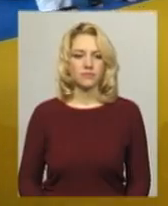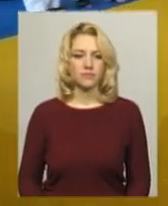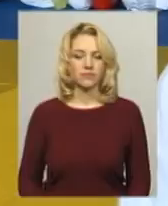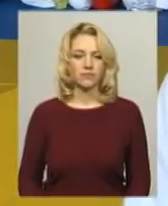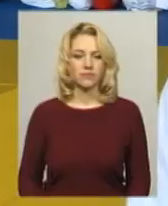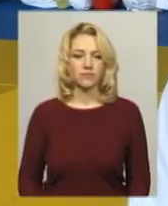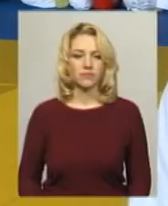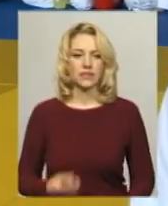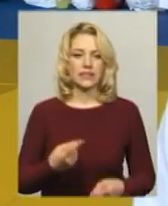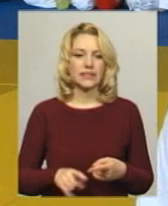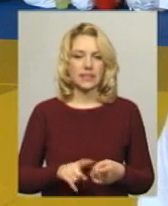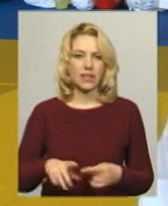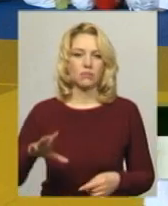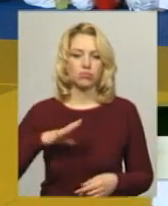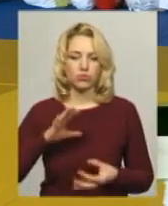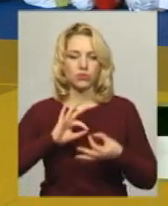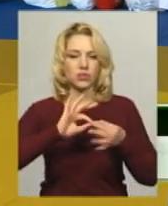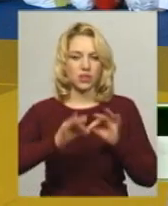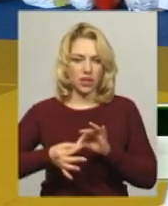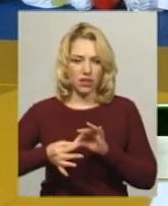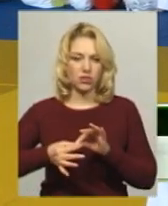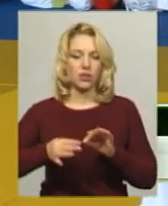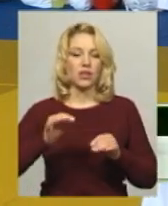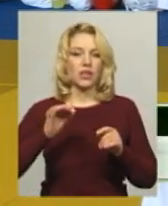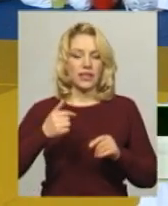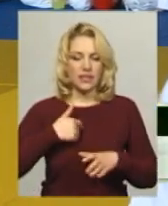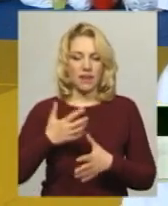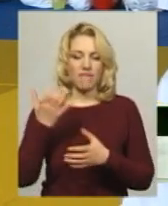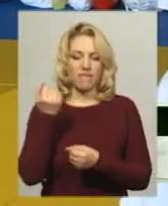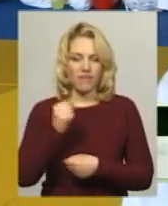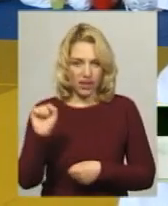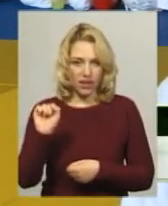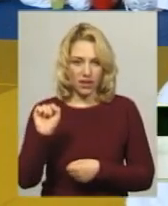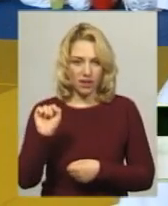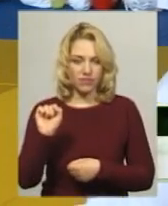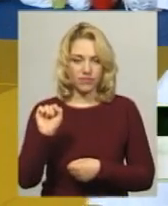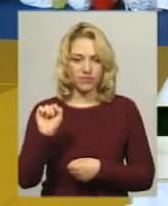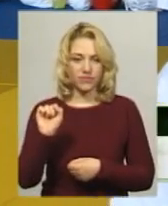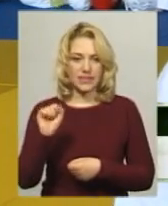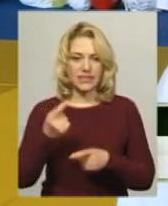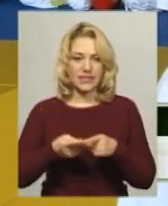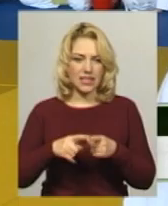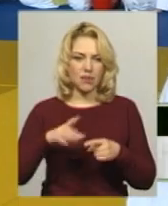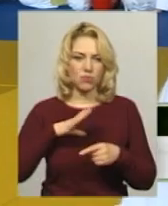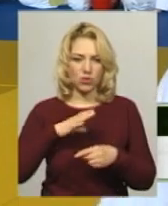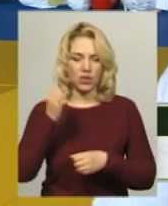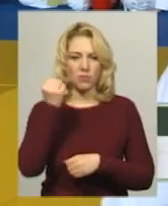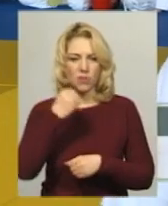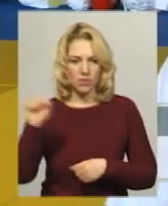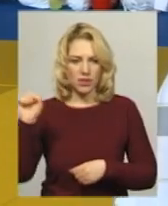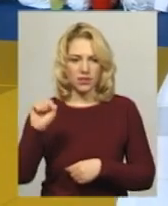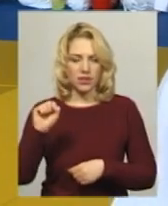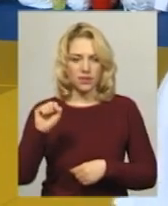Це було сложно, я виграв. Це була побіда на